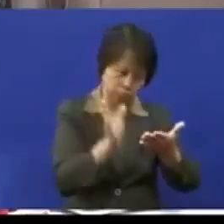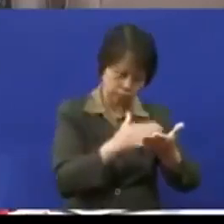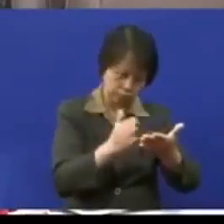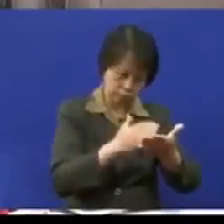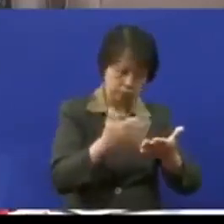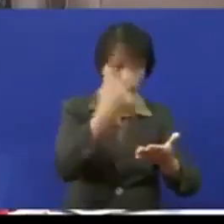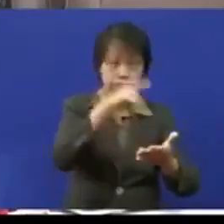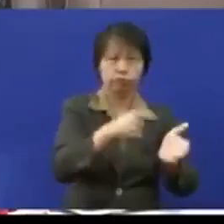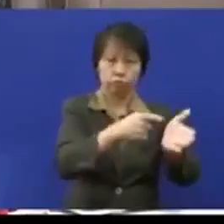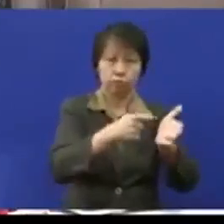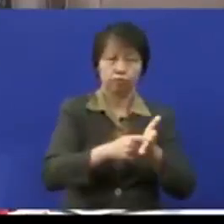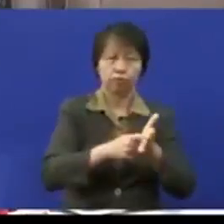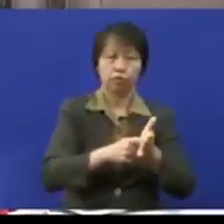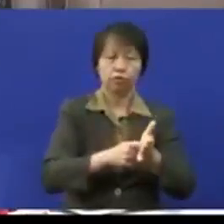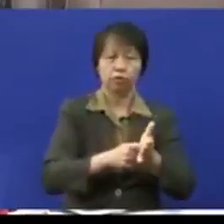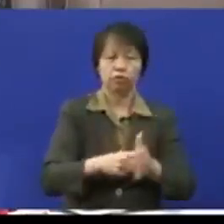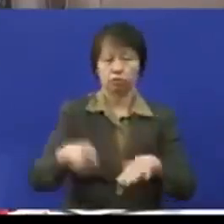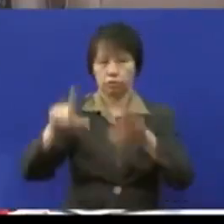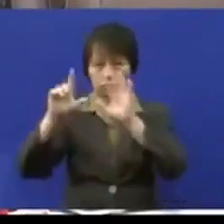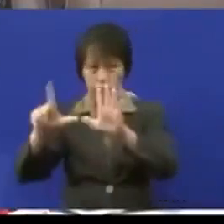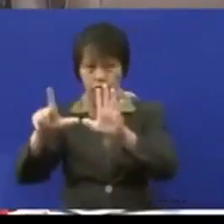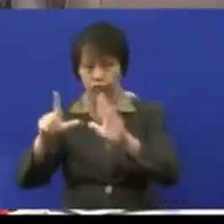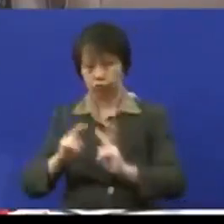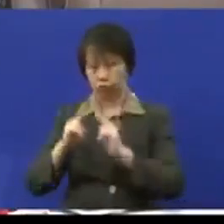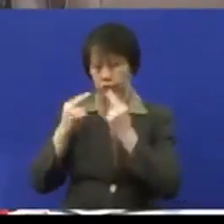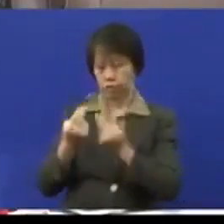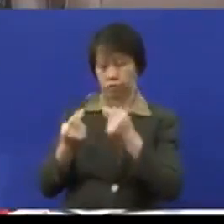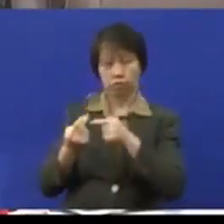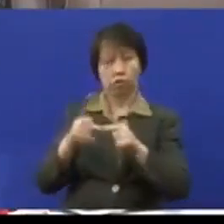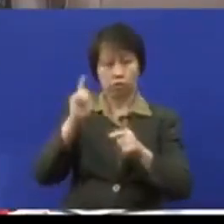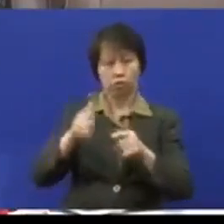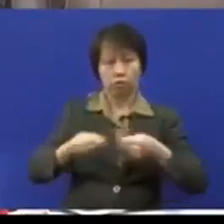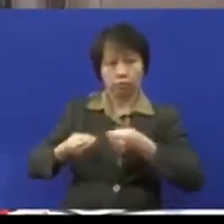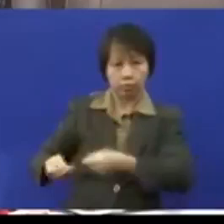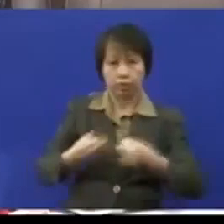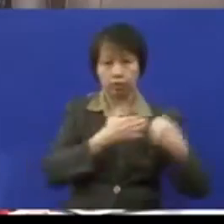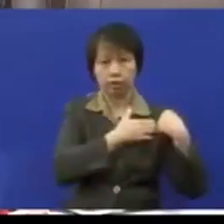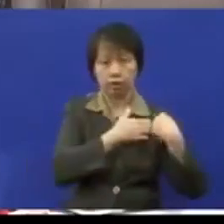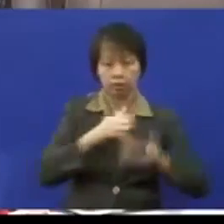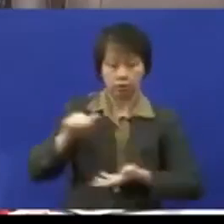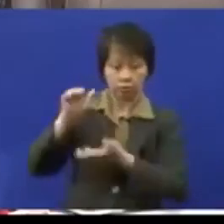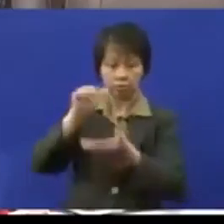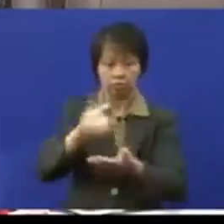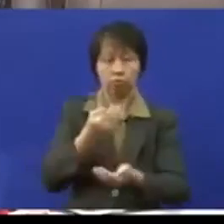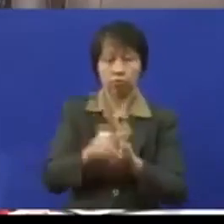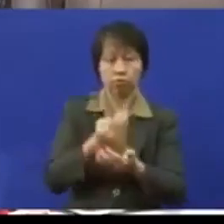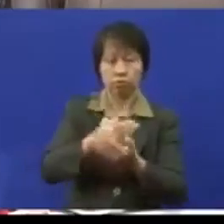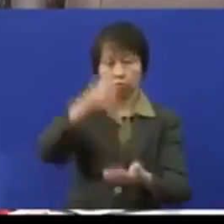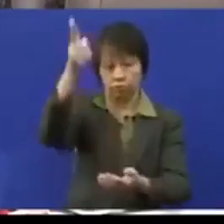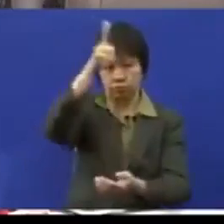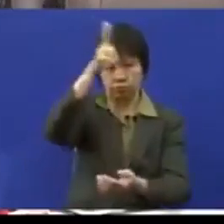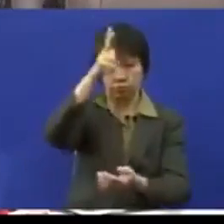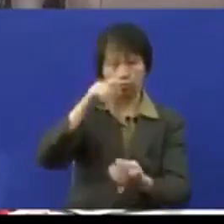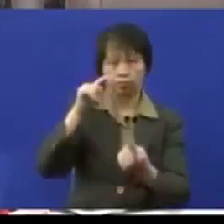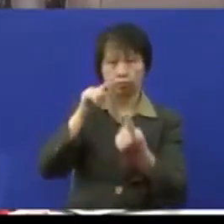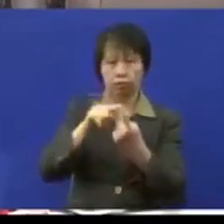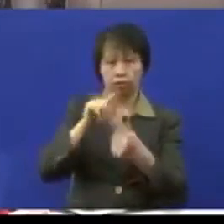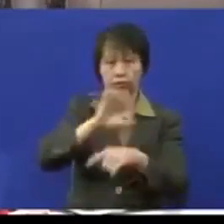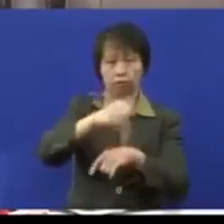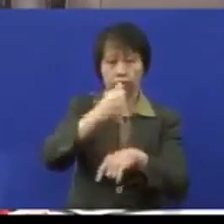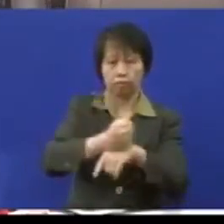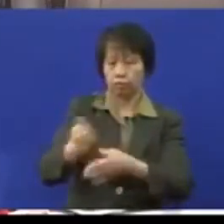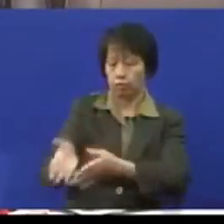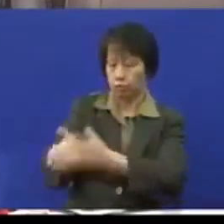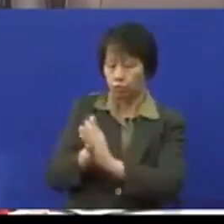memerlukan keperluan Ketujuh unit ini boleh dipertanggungjawabkan untuk menyalurkan peruntukan kerajaan negeri kepada pertubuhan yang